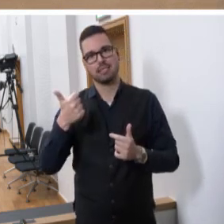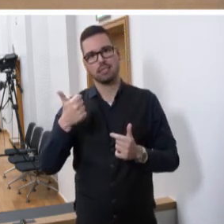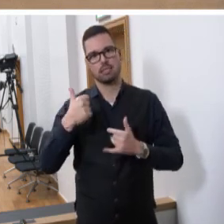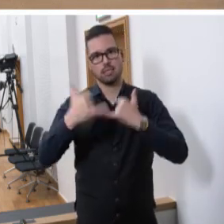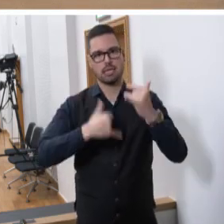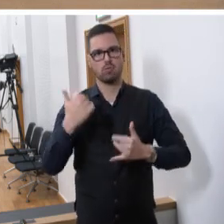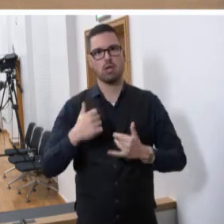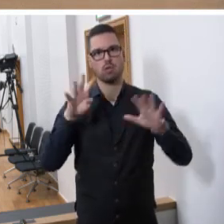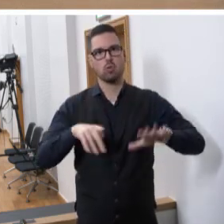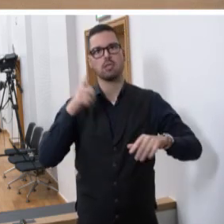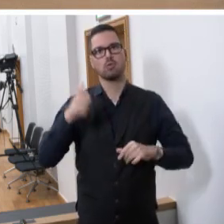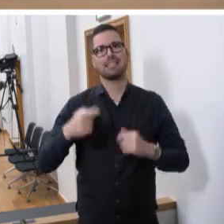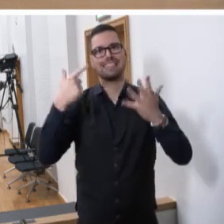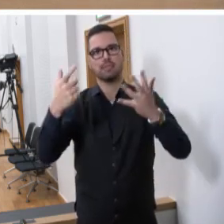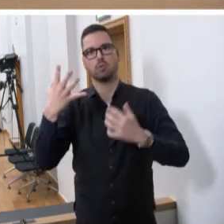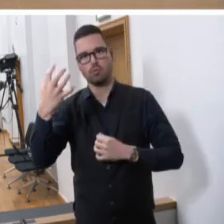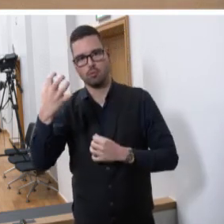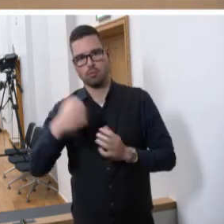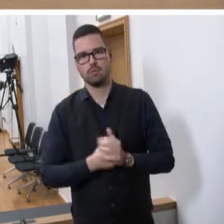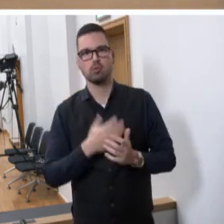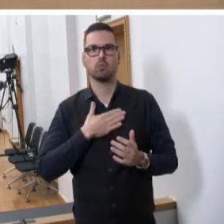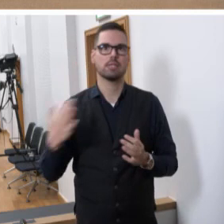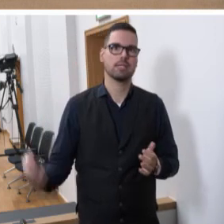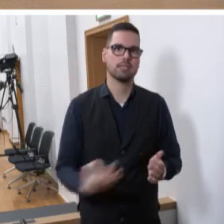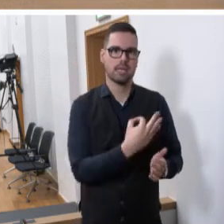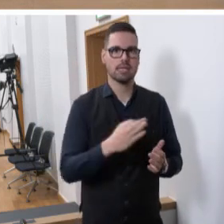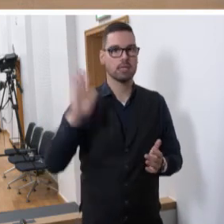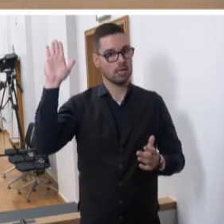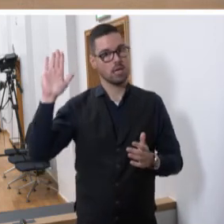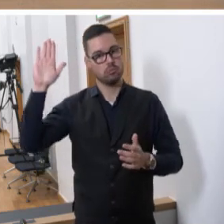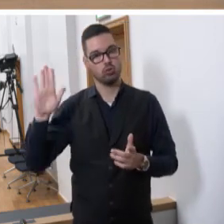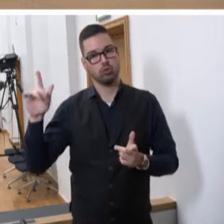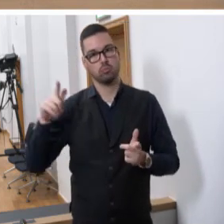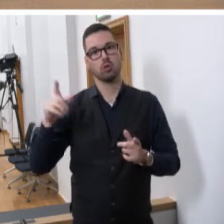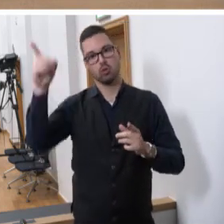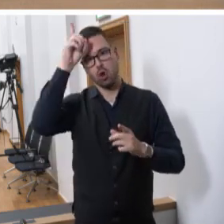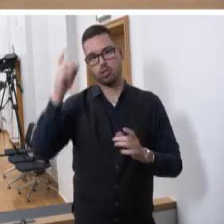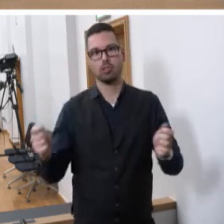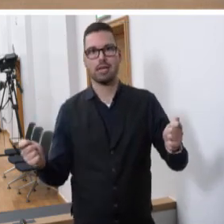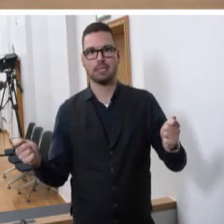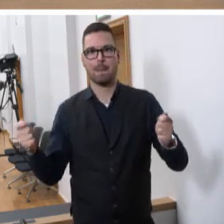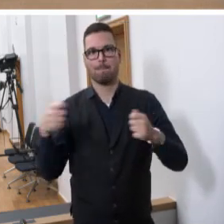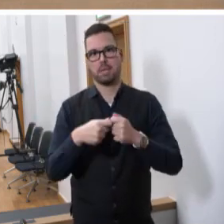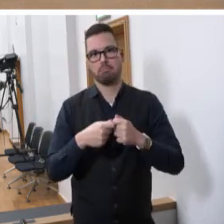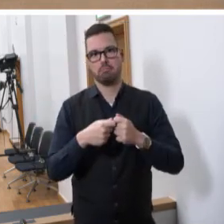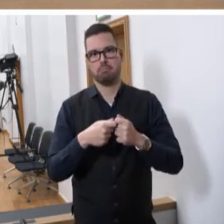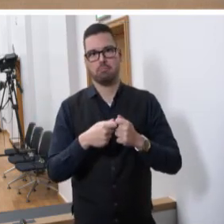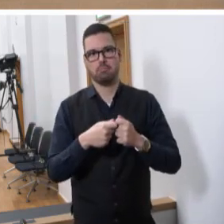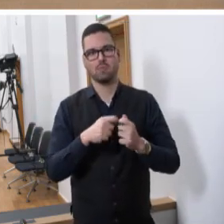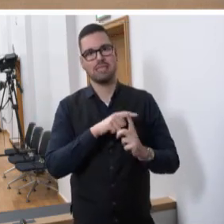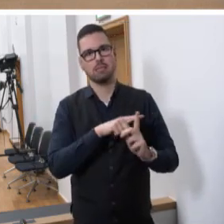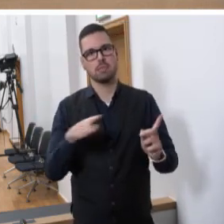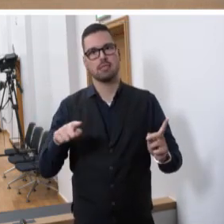Januar 1957, als unser Saarland nach der Volksabstimmung der Bundesrepublik Deutschland beigetreten ist. Und bis